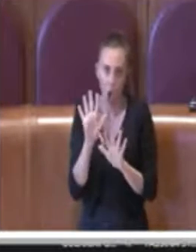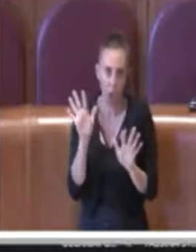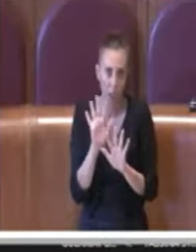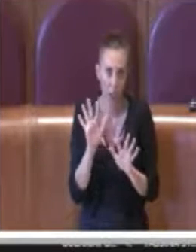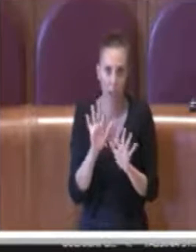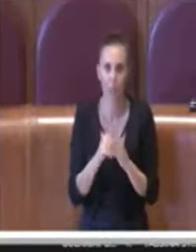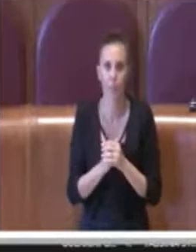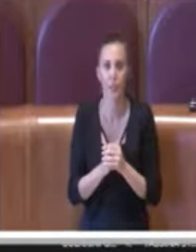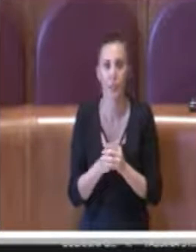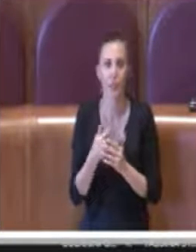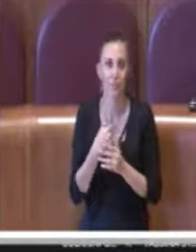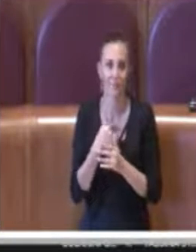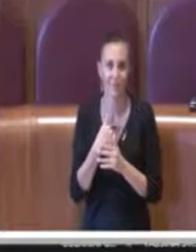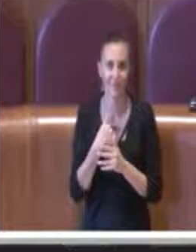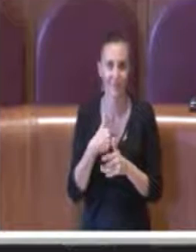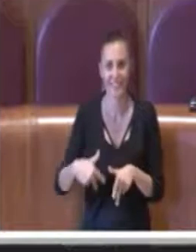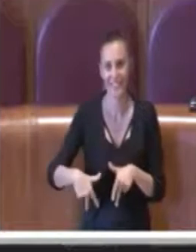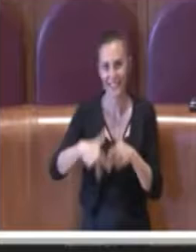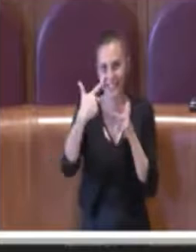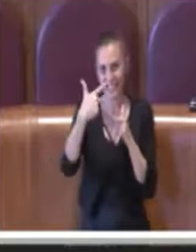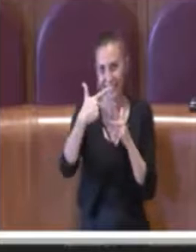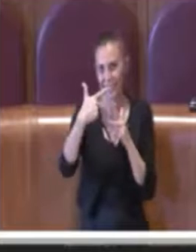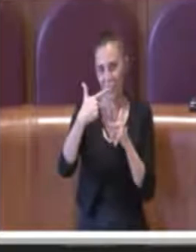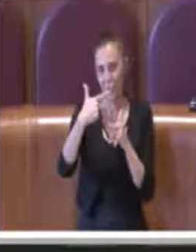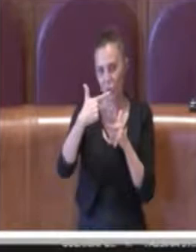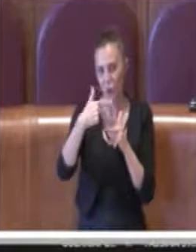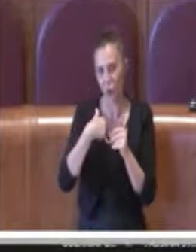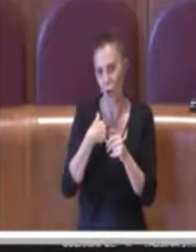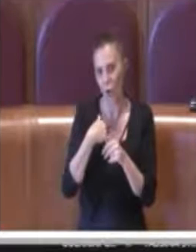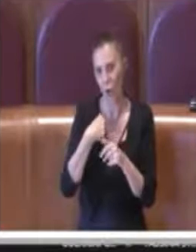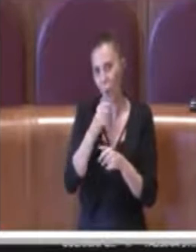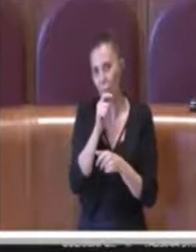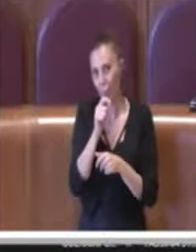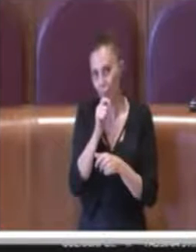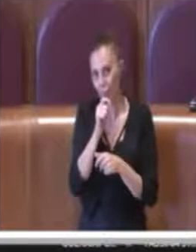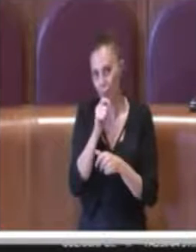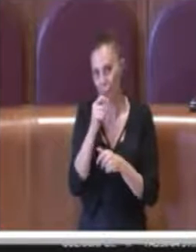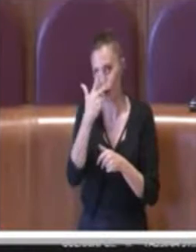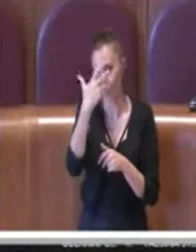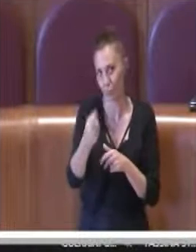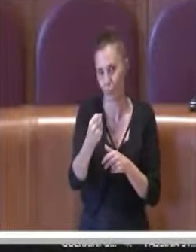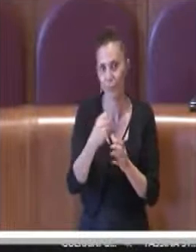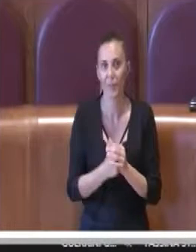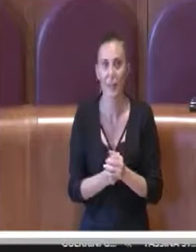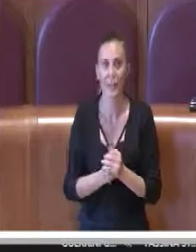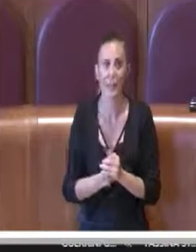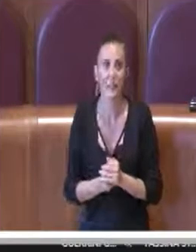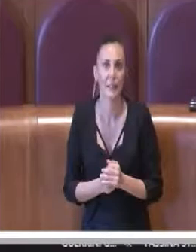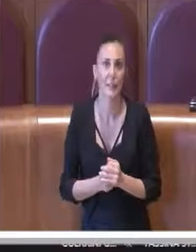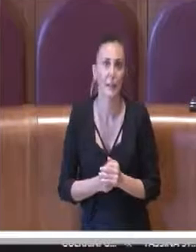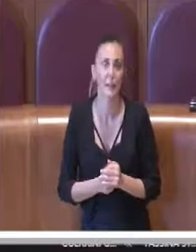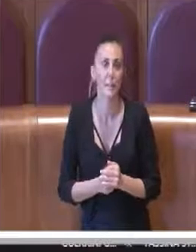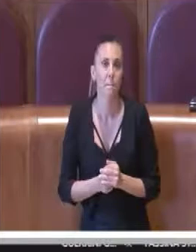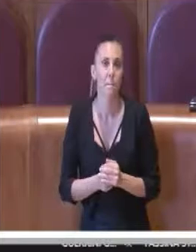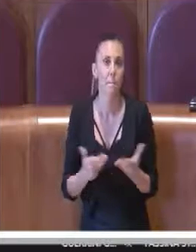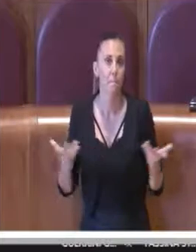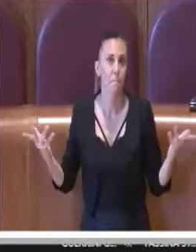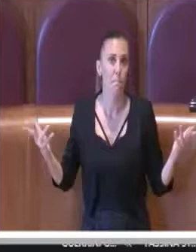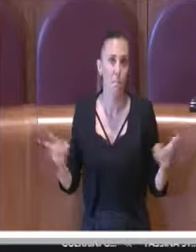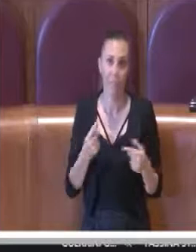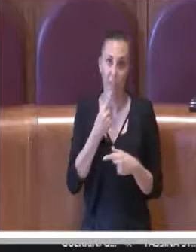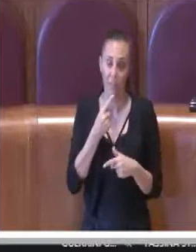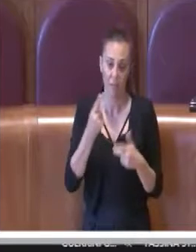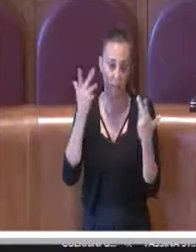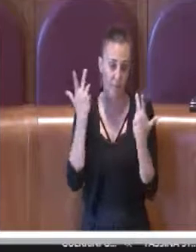parlerò senza l'attivazione del video. Nulla, io, come già è